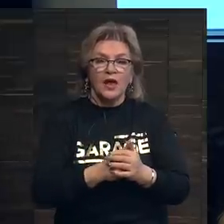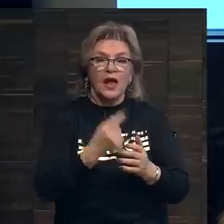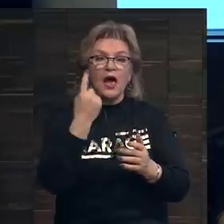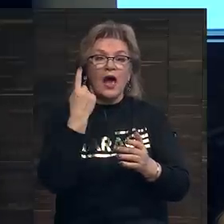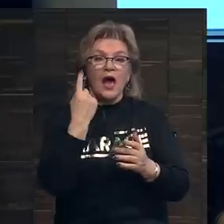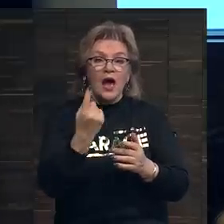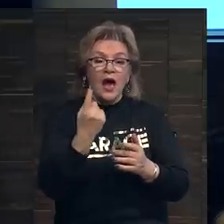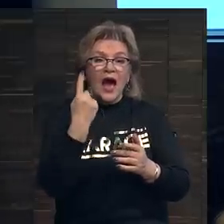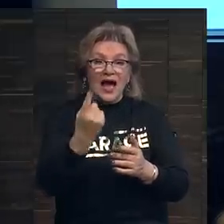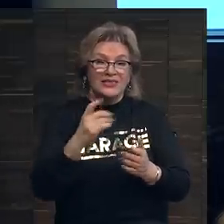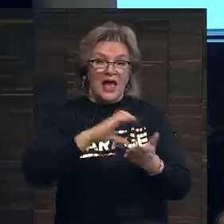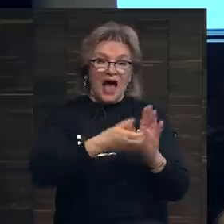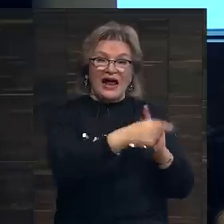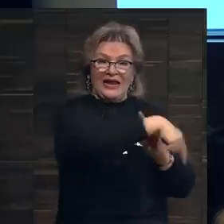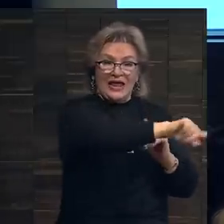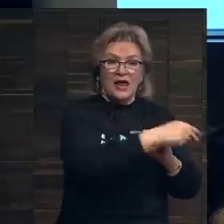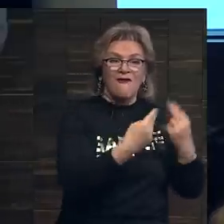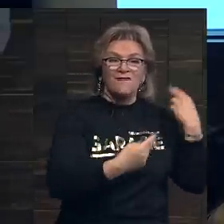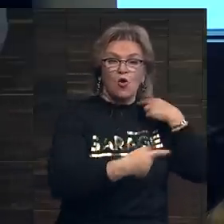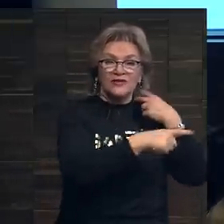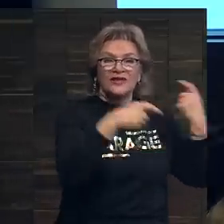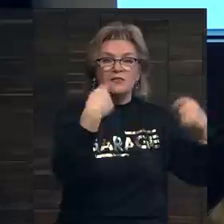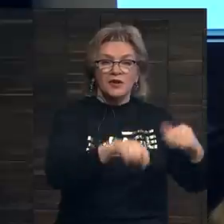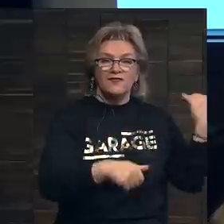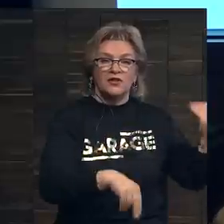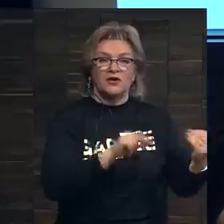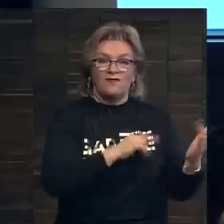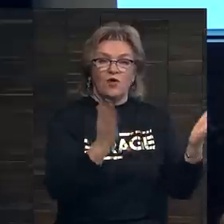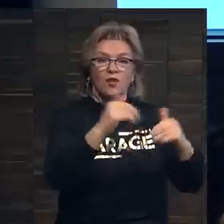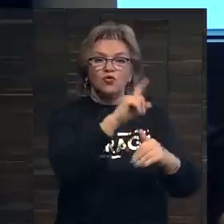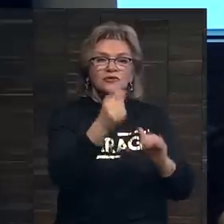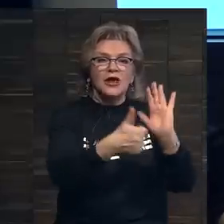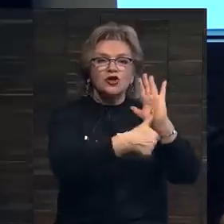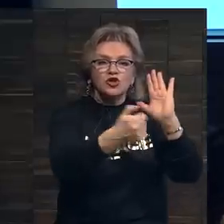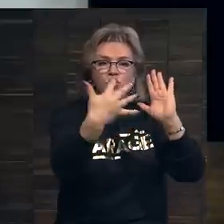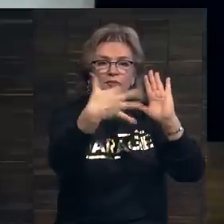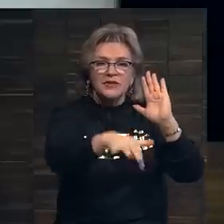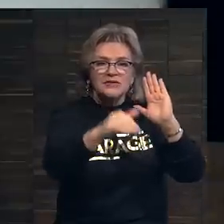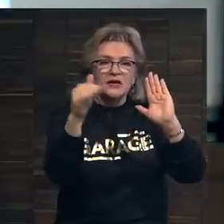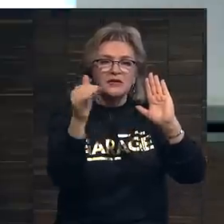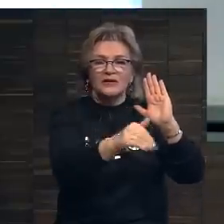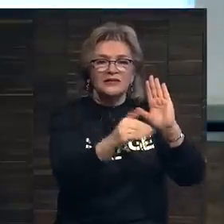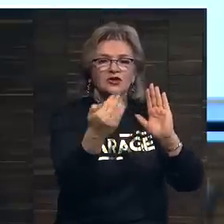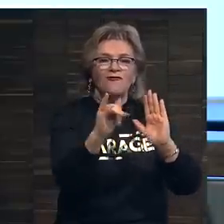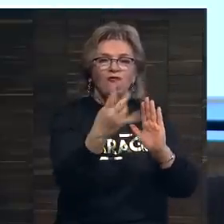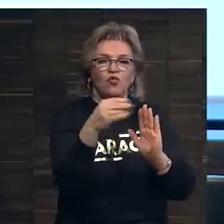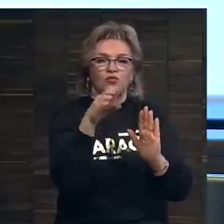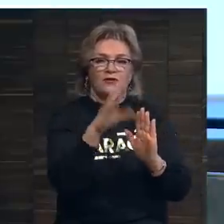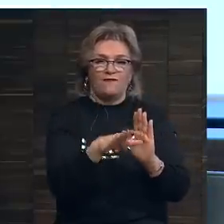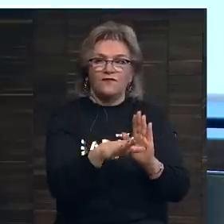Одна галерея в Лондоне продавала его работу за 650 тысяч фунтов.